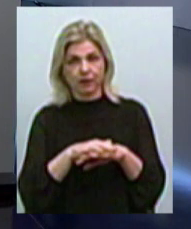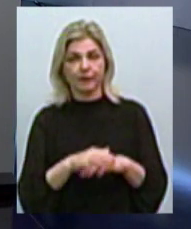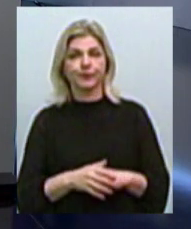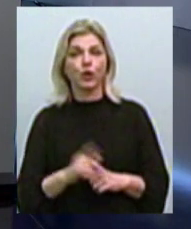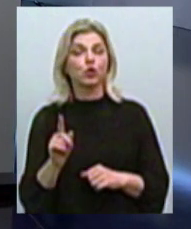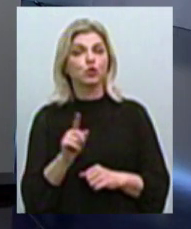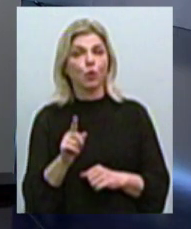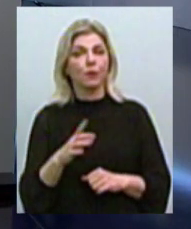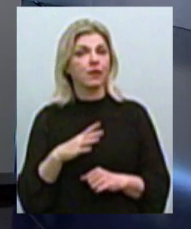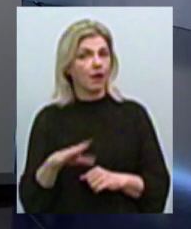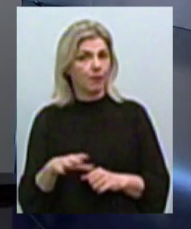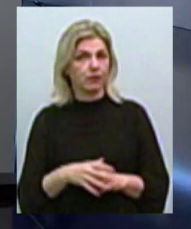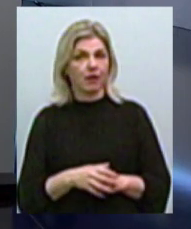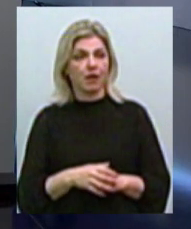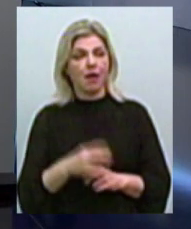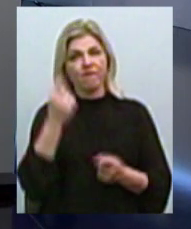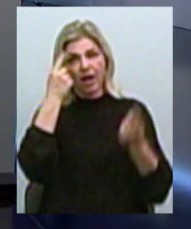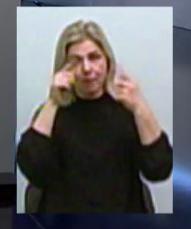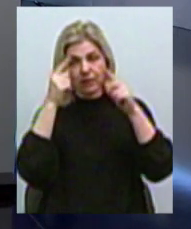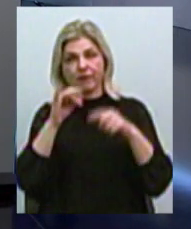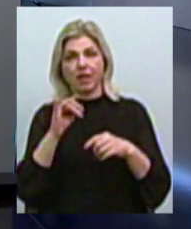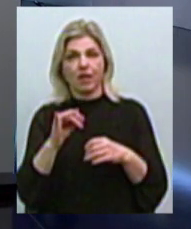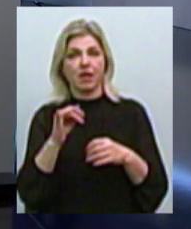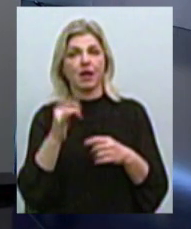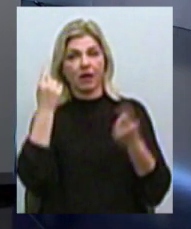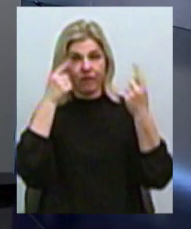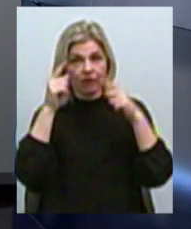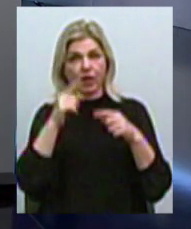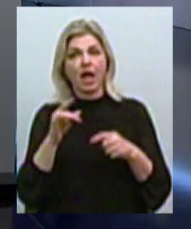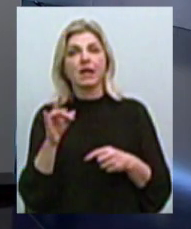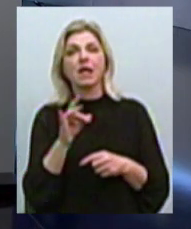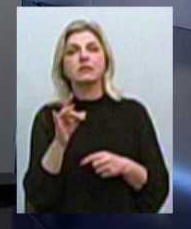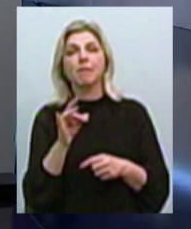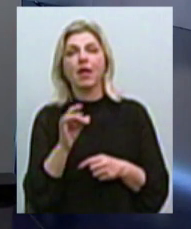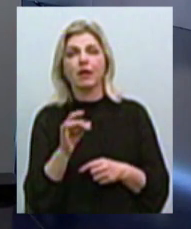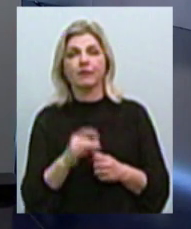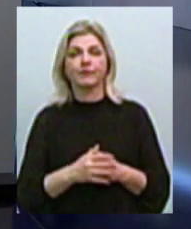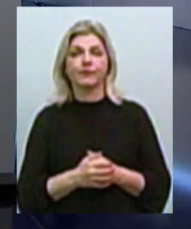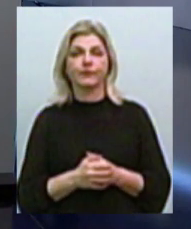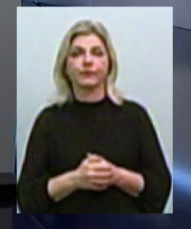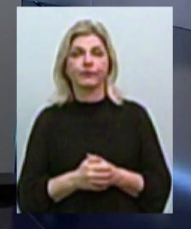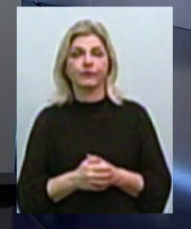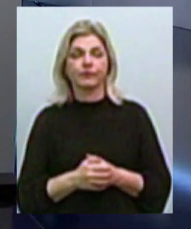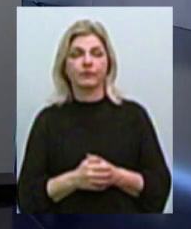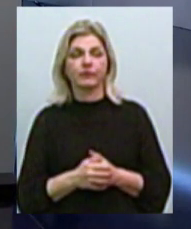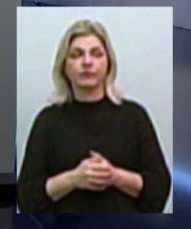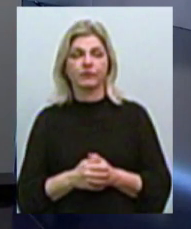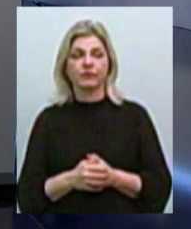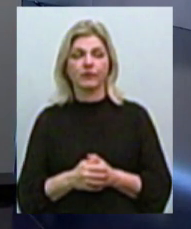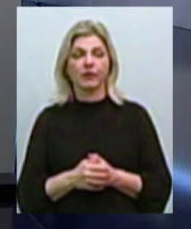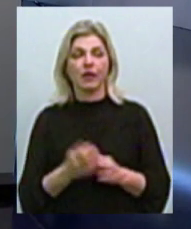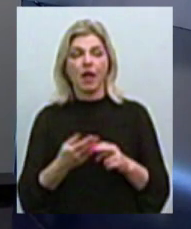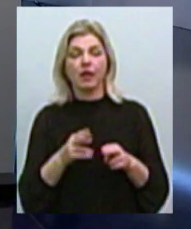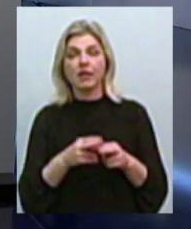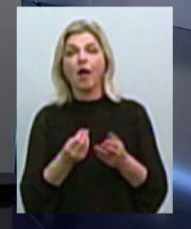щоб не було вимыслів і розговорів, розмір цієї в іногороди,